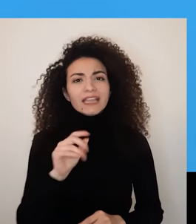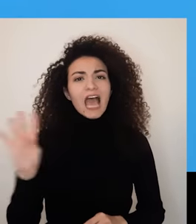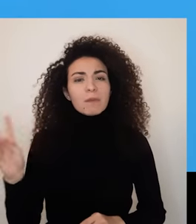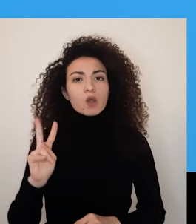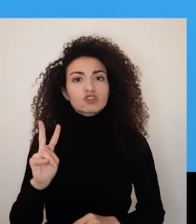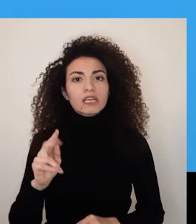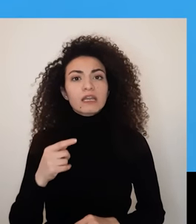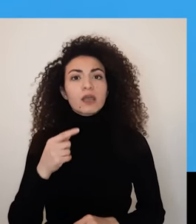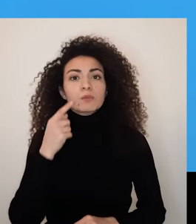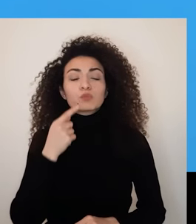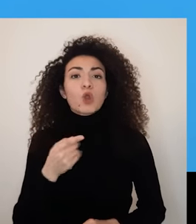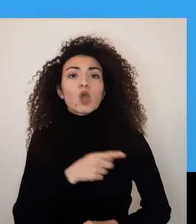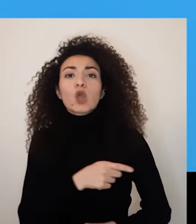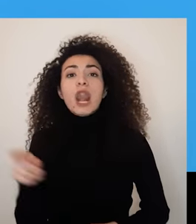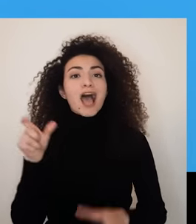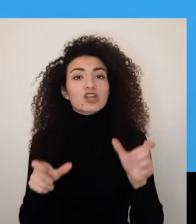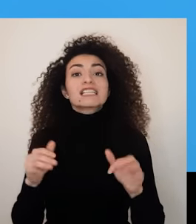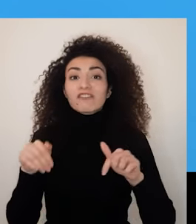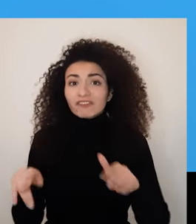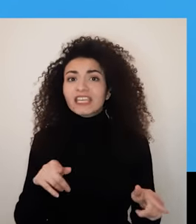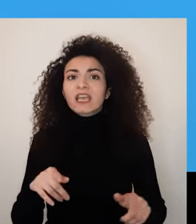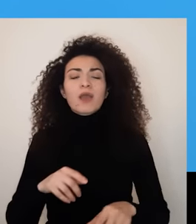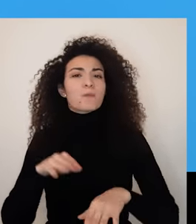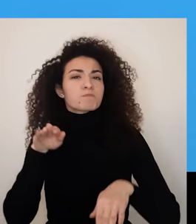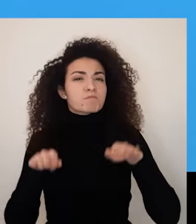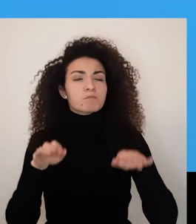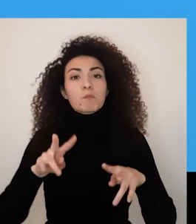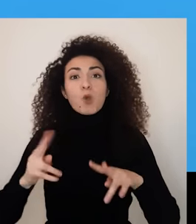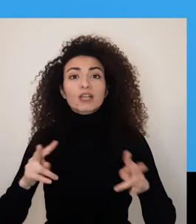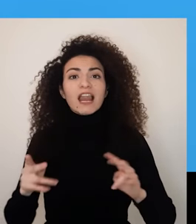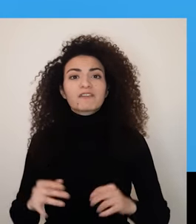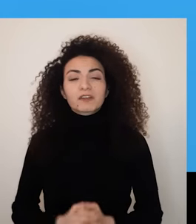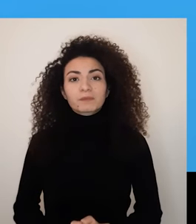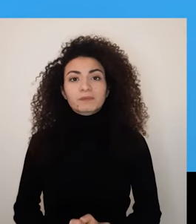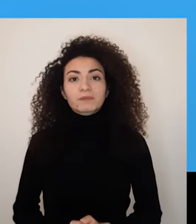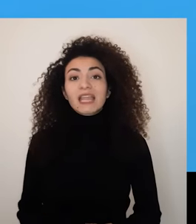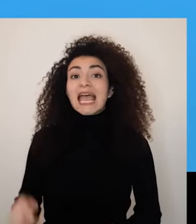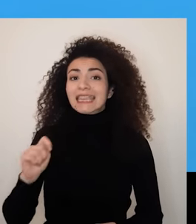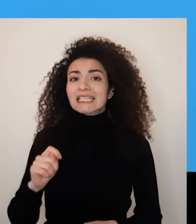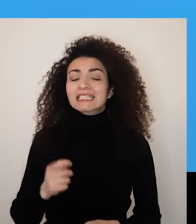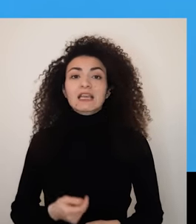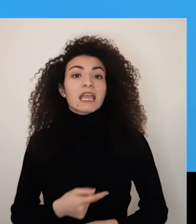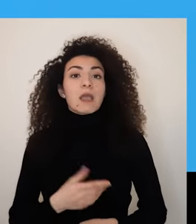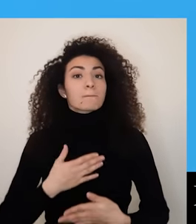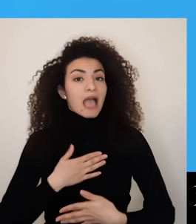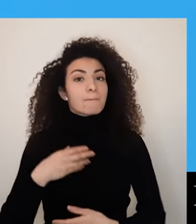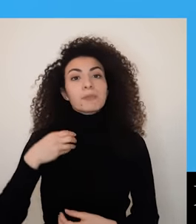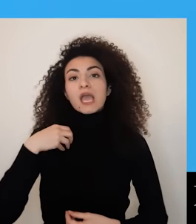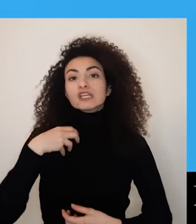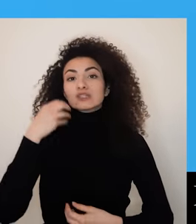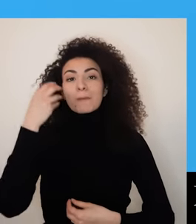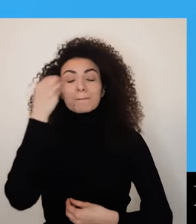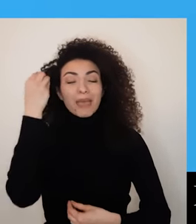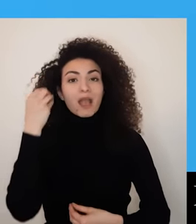ميزة هاي النقاط إنه بتمثل أفضل ما يمكن للإنسانية أن تقدم بغض النظر عن الزمان والمكان على